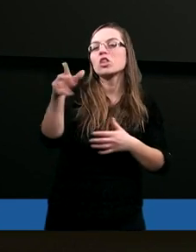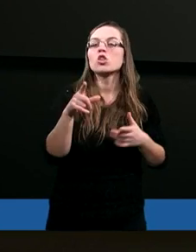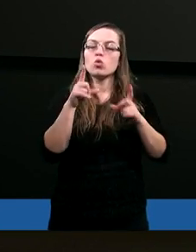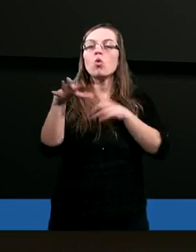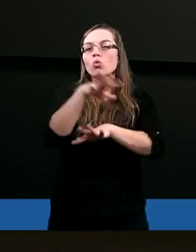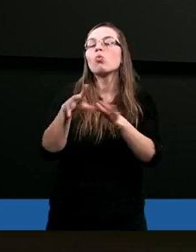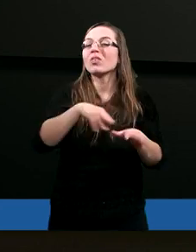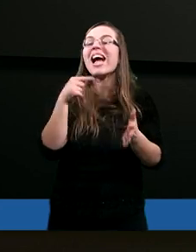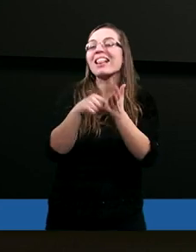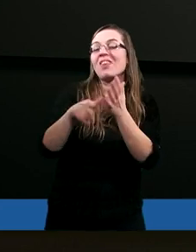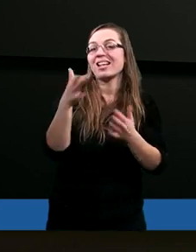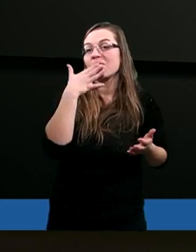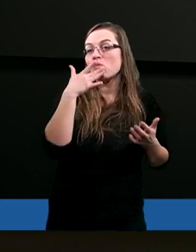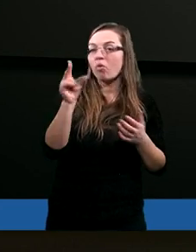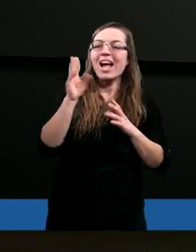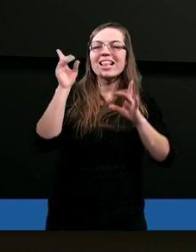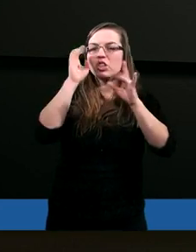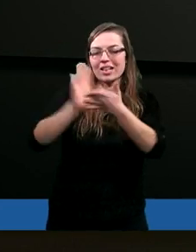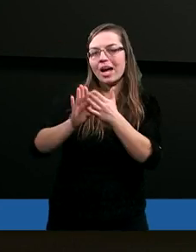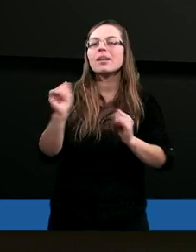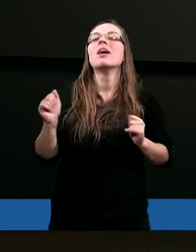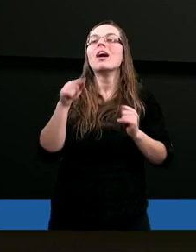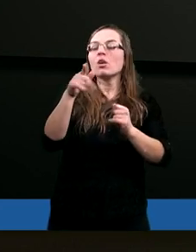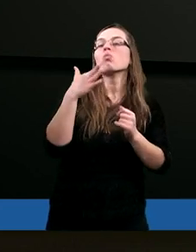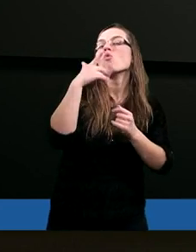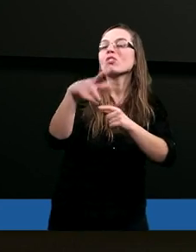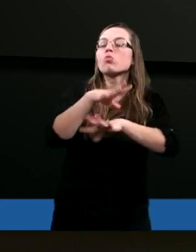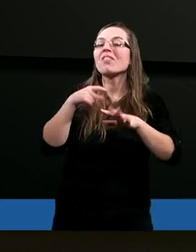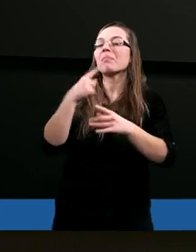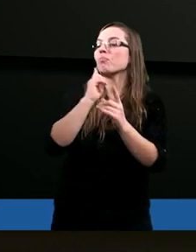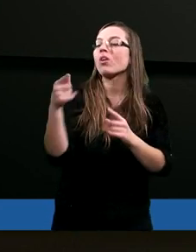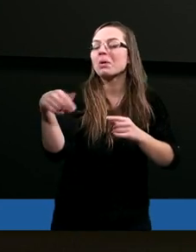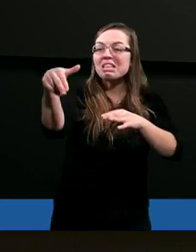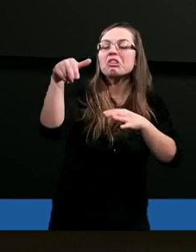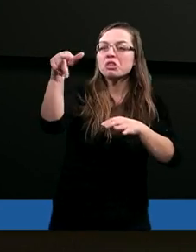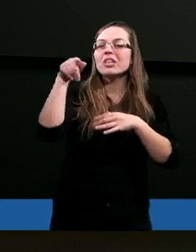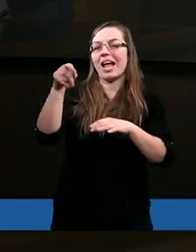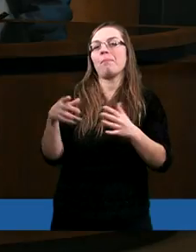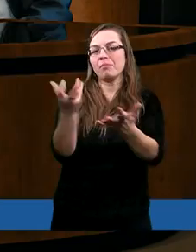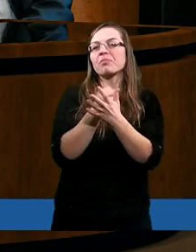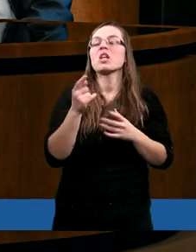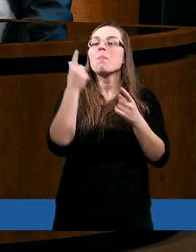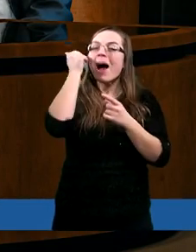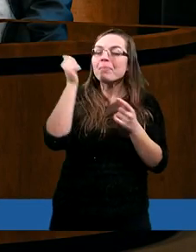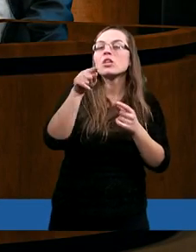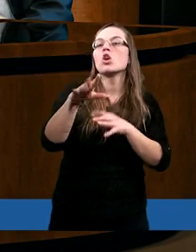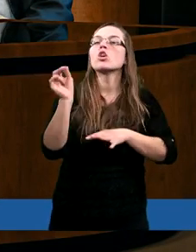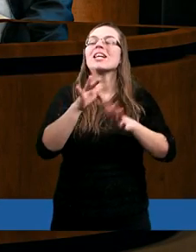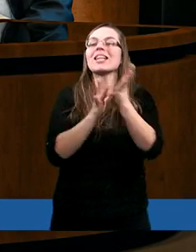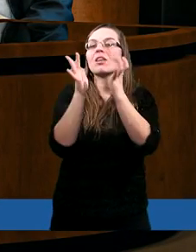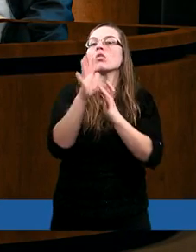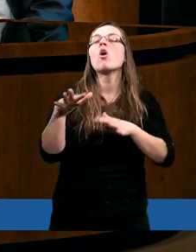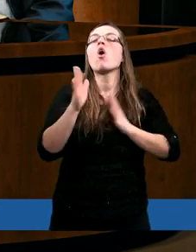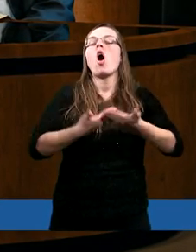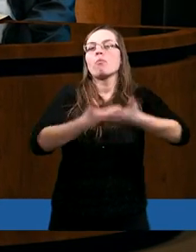Nie, On Go nie opuszcza. On jest z Nim ciągle. Pamiętacie, gdy Jezus Chrystus już później rozpoczął swoją